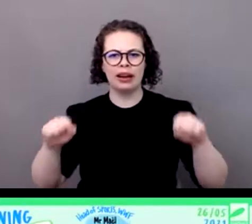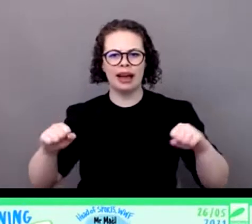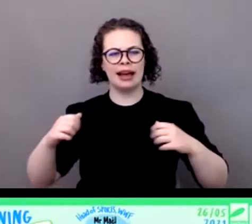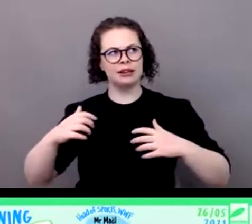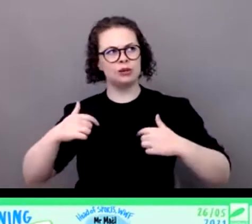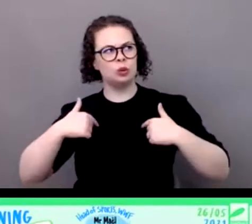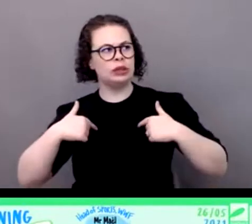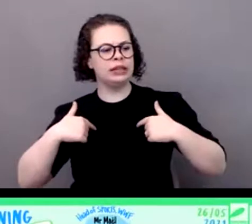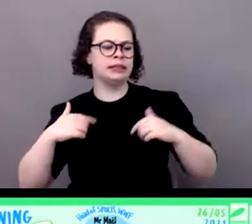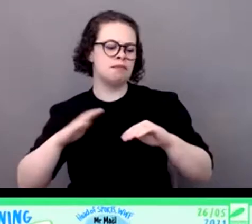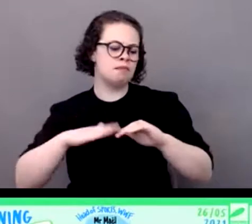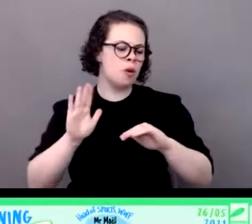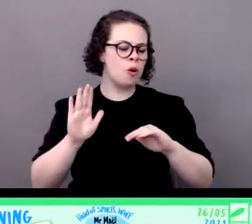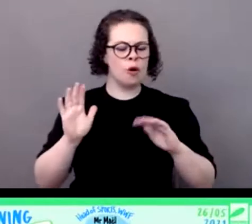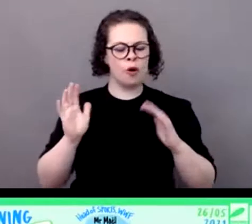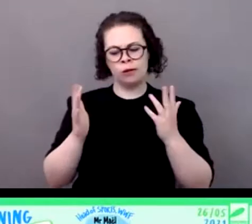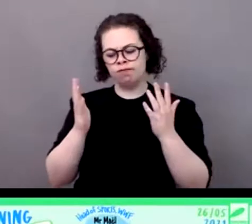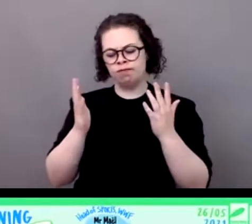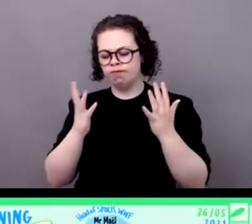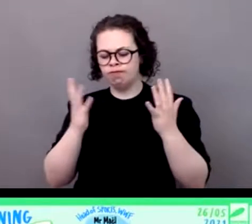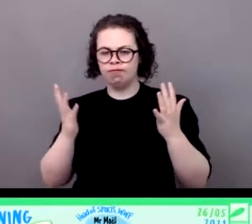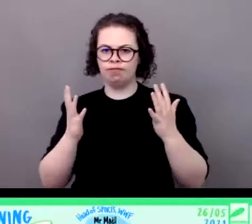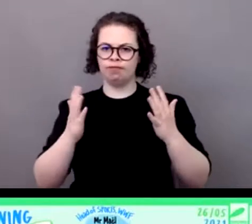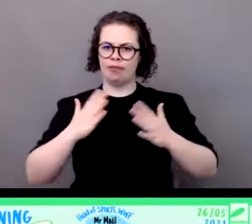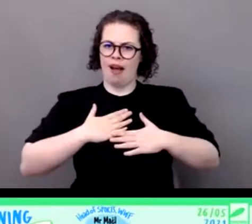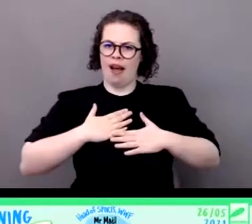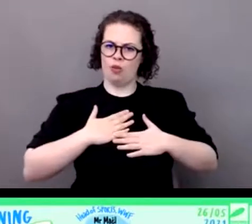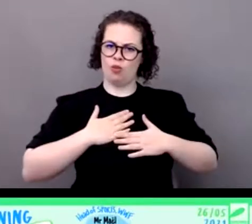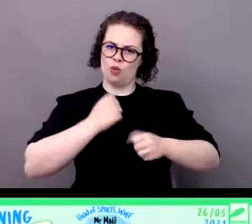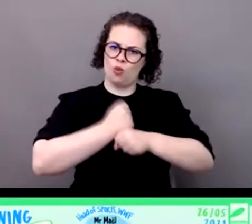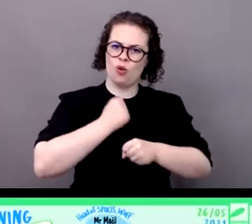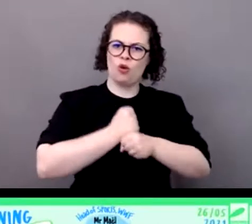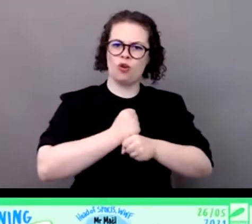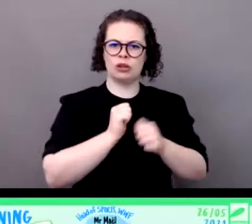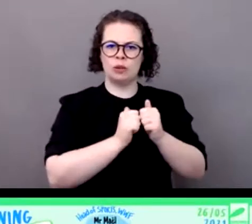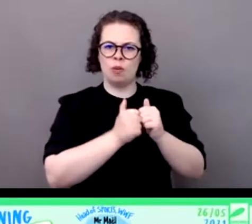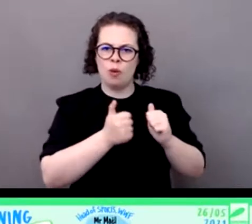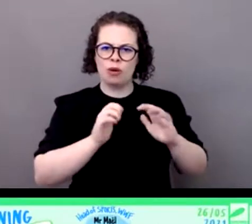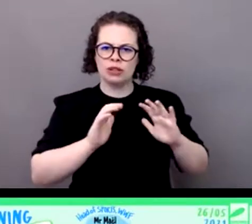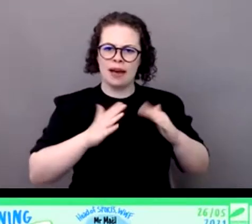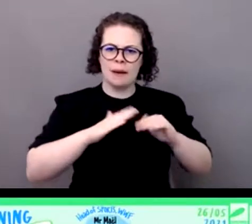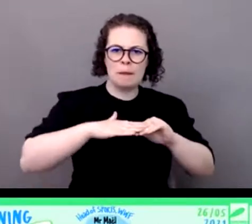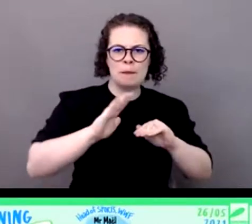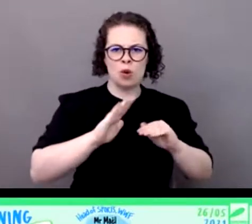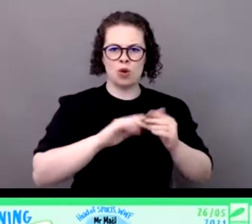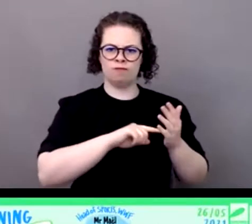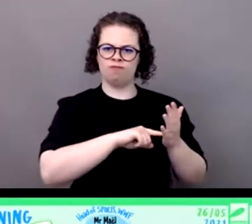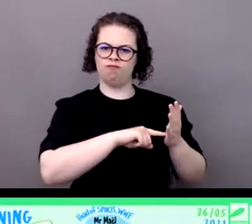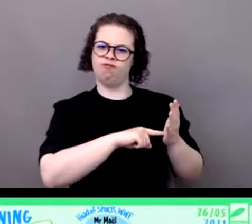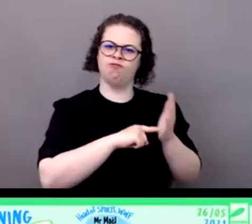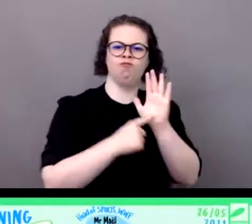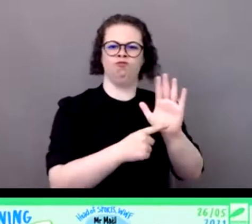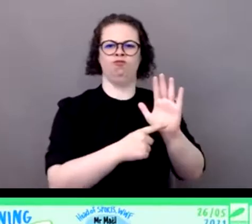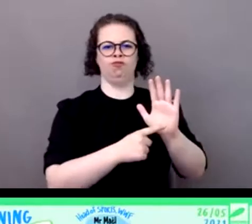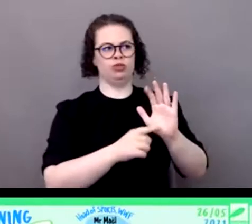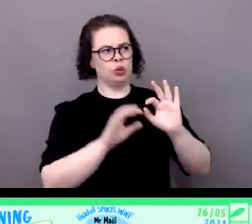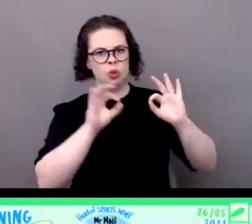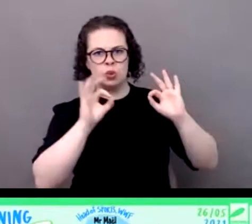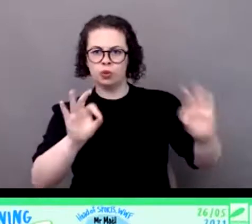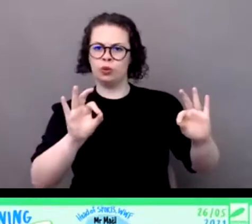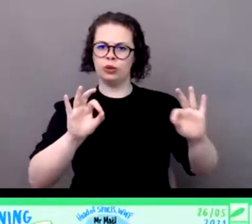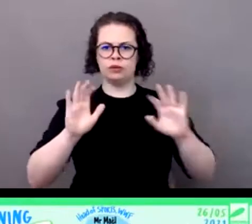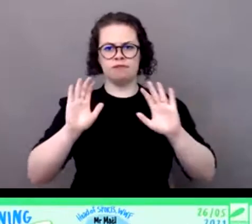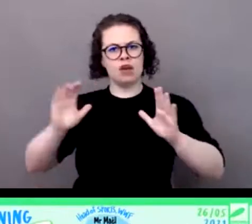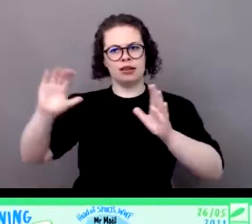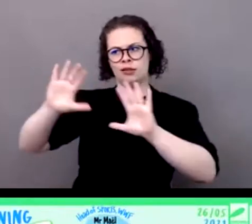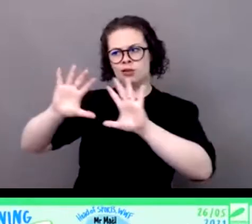modèle de pratique qui est qui est un peu plus virtuel vertueux mais ça veut dire abandonner certaines choses qui nous est rêvé c'est à dire ça veut dire pas abandonner des